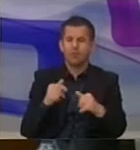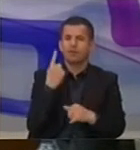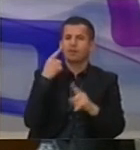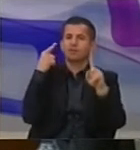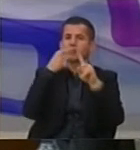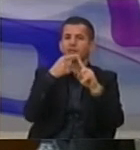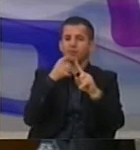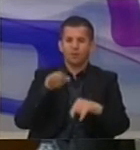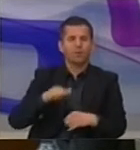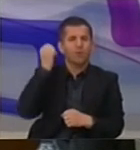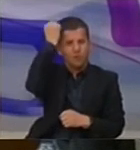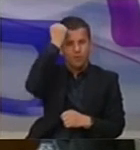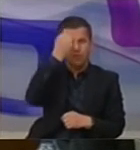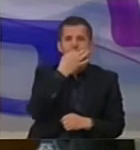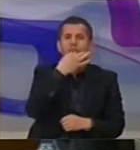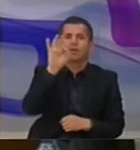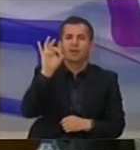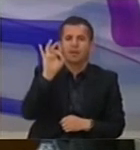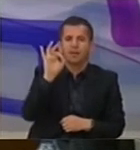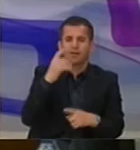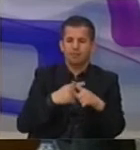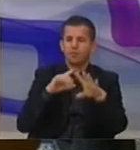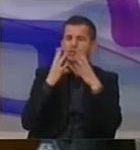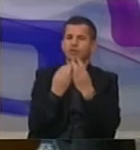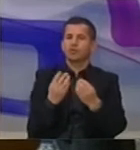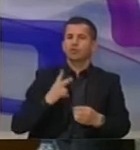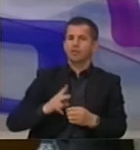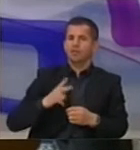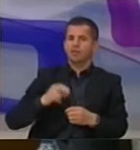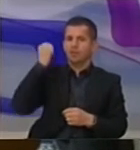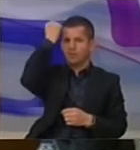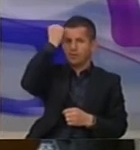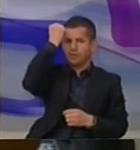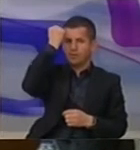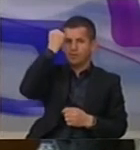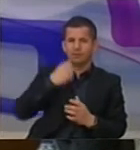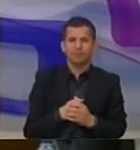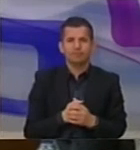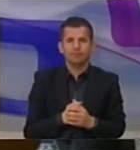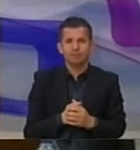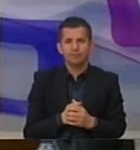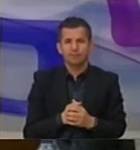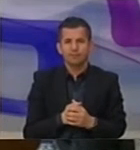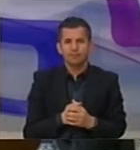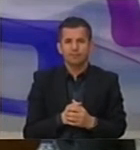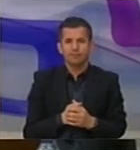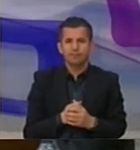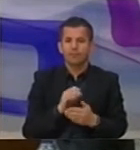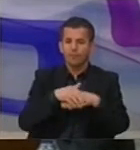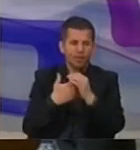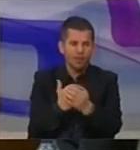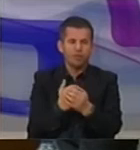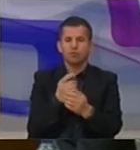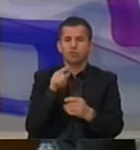që Kosovën të abëjmë më të mirë dhe qëtetarët e Republikës Kosovës të jenë të knachur me